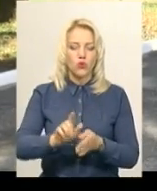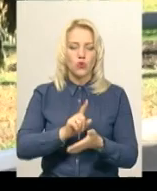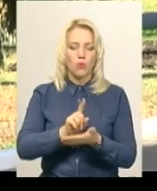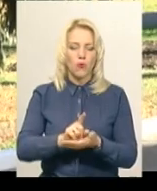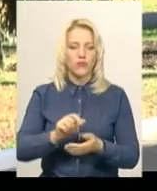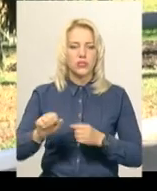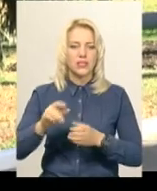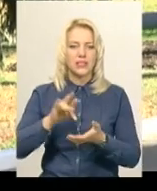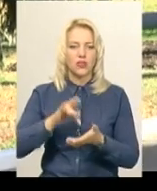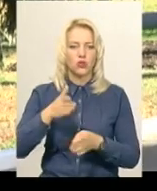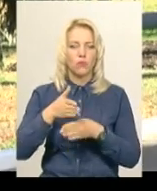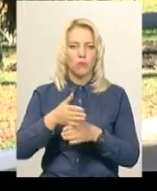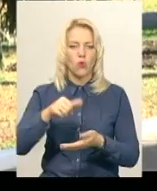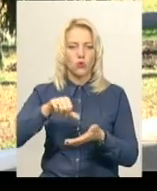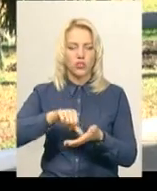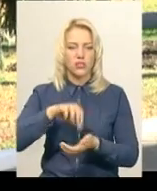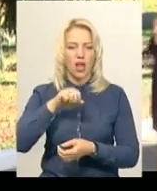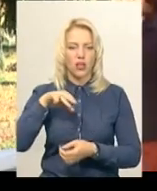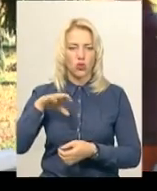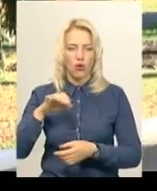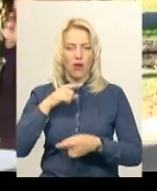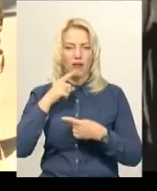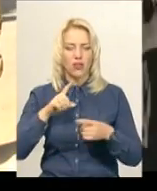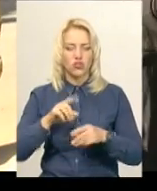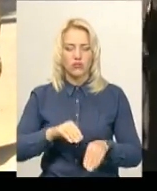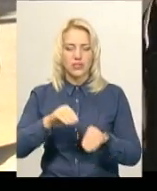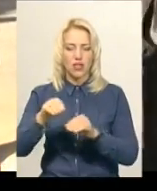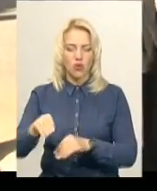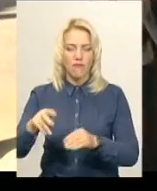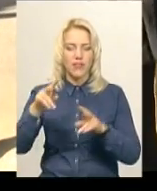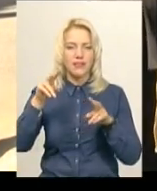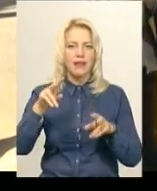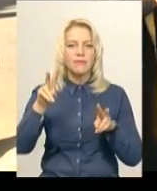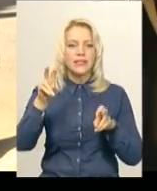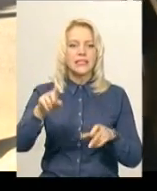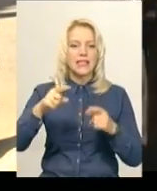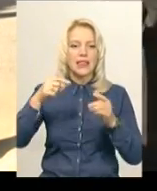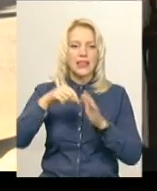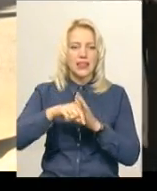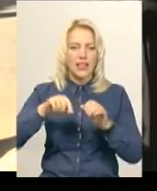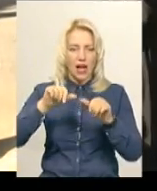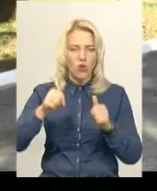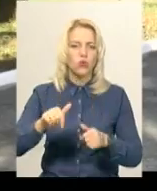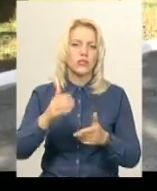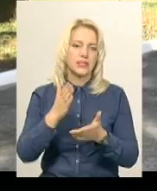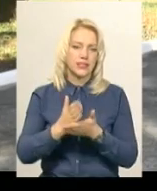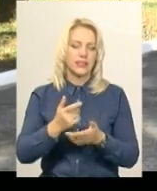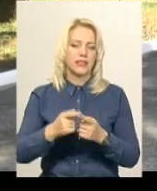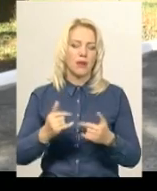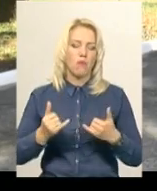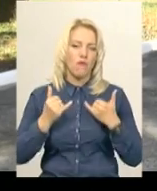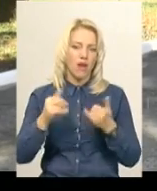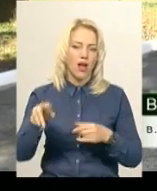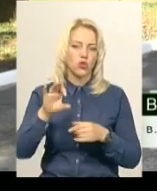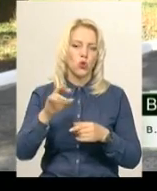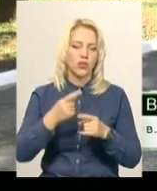центру допомоги учасниками АТО Володимир Шрубковський каже, встановлення знаку прояв повага громадян до тих, хто поронить державу. Поки живе пам'ять